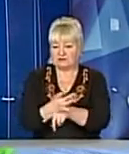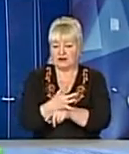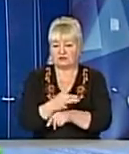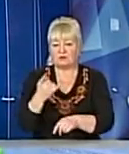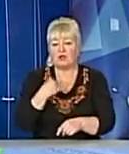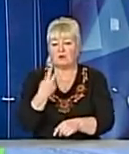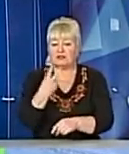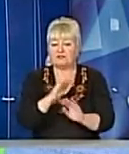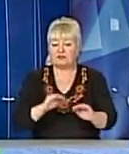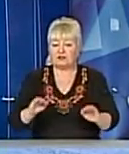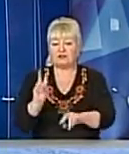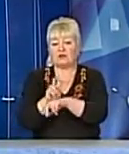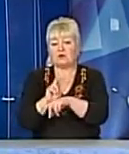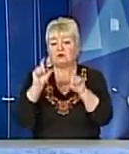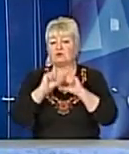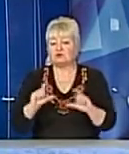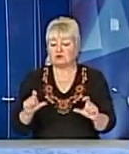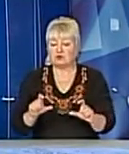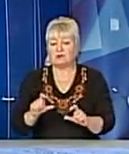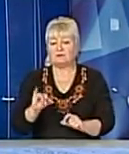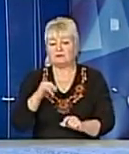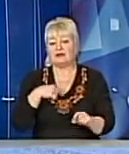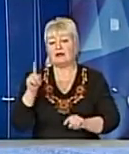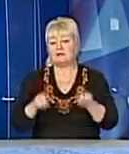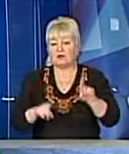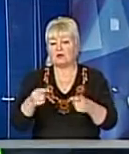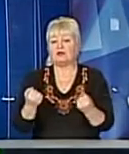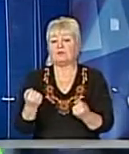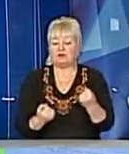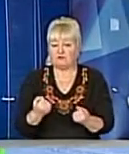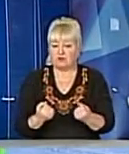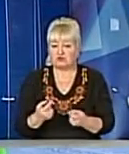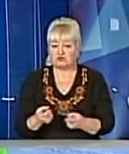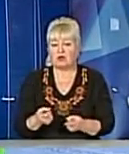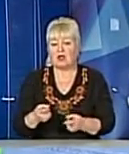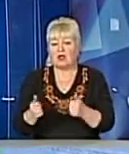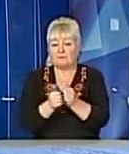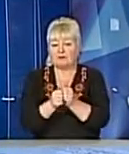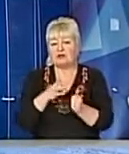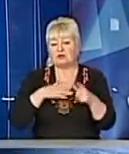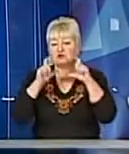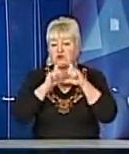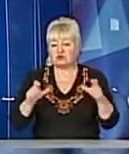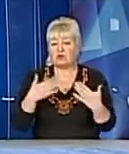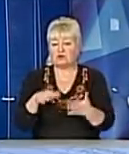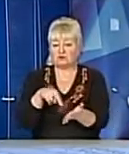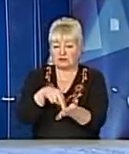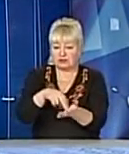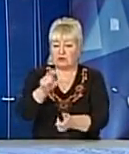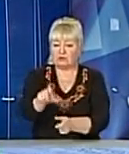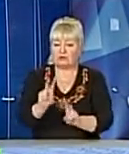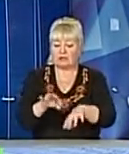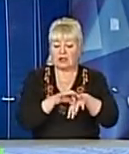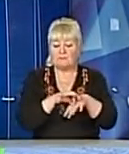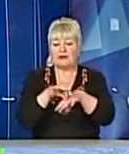дітей ходить до школи і я деколи їх підвожу і біля нашої школи стоїть вже людина, яка переводить